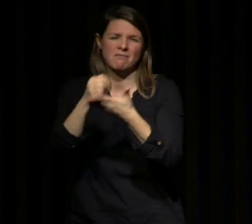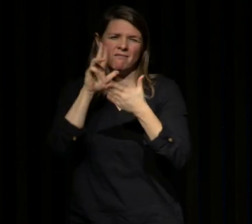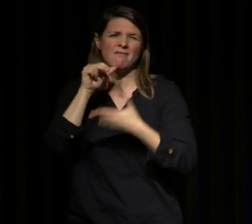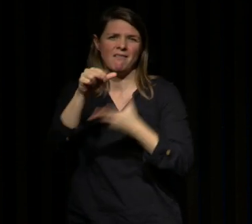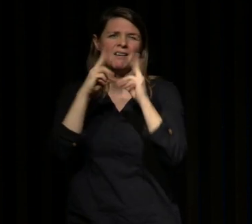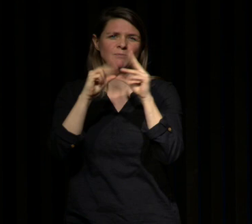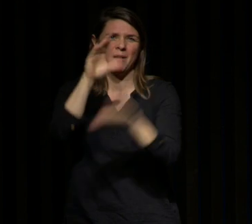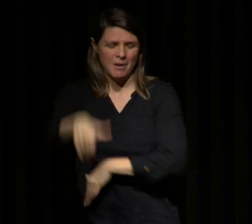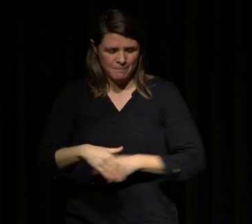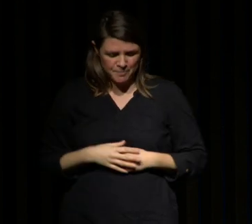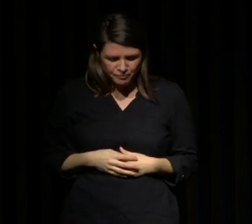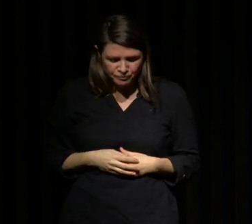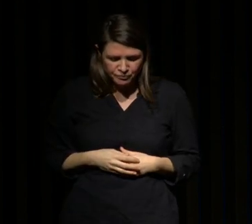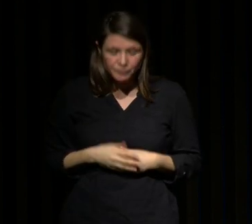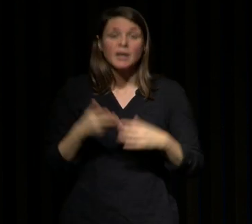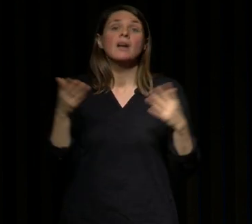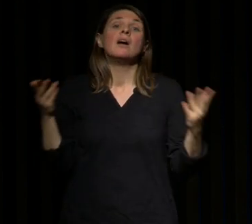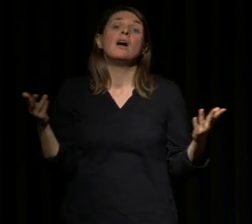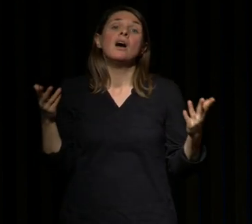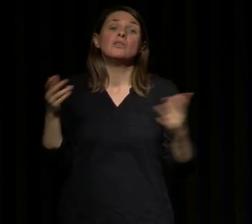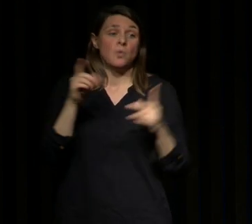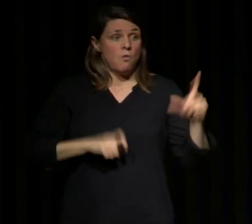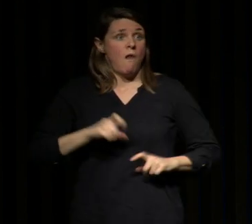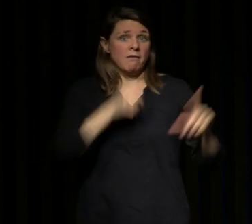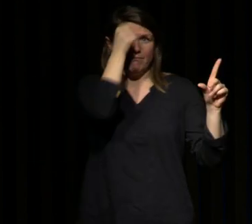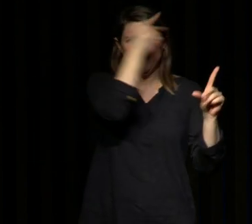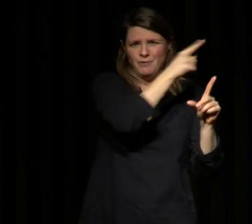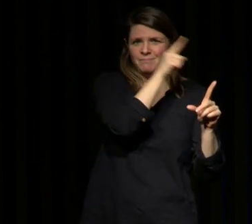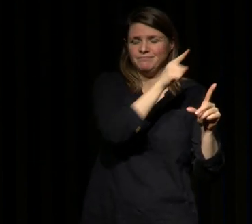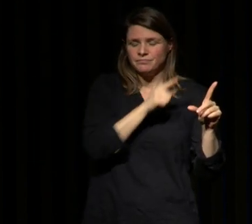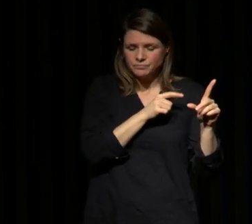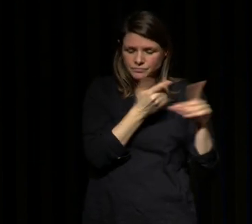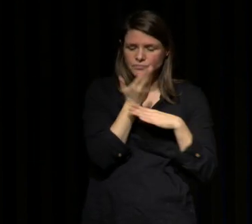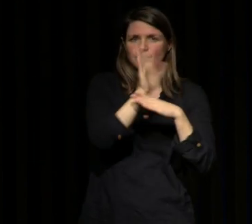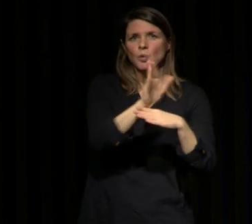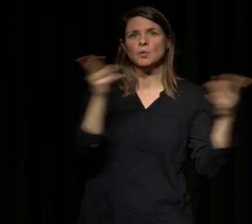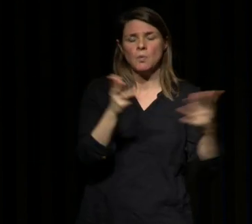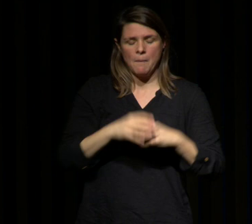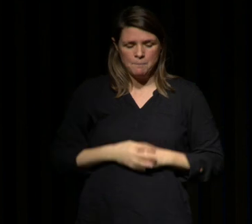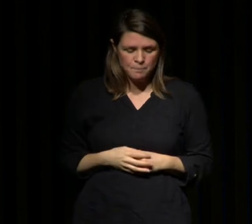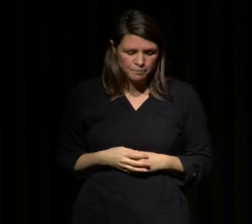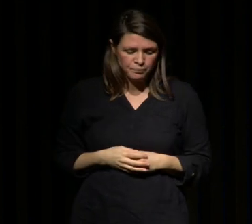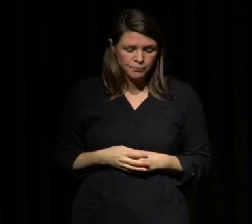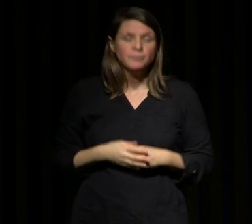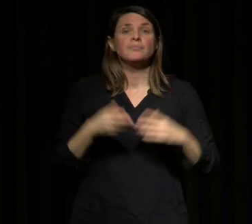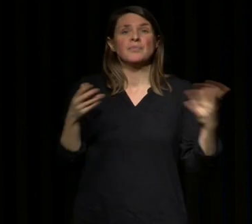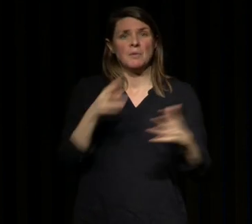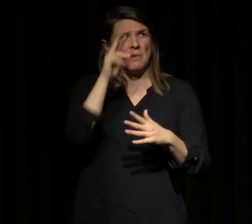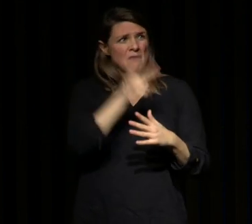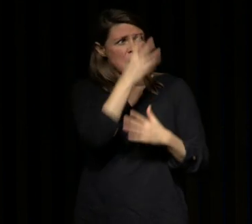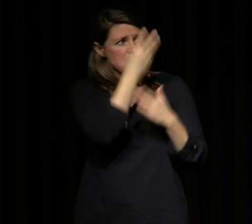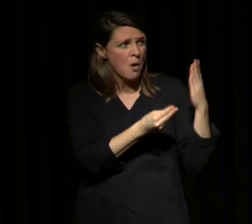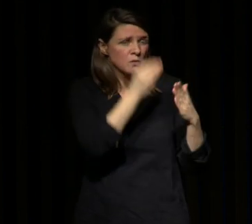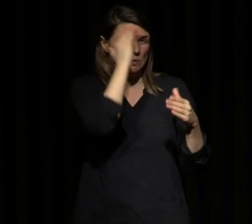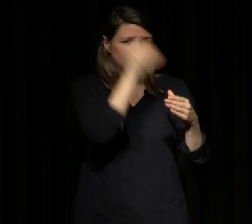où en fait nos collègues ont pu montrer qu'en améliorant les plaintes de sommeil avec un